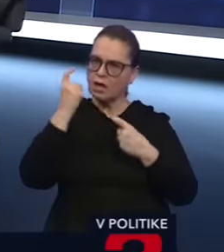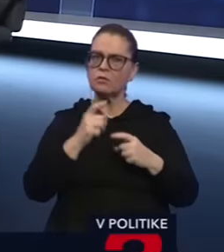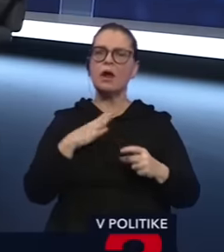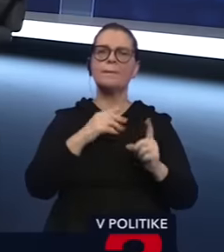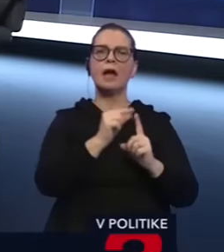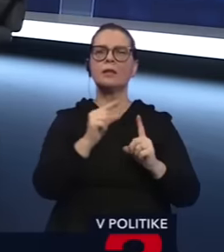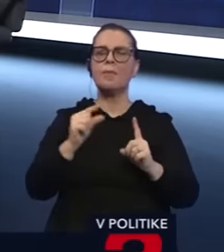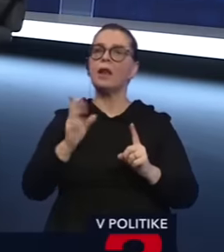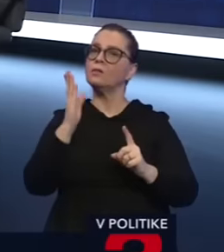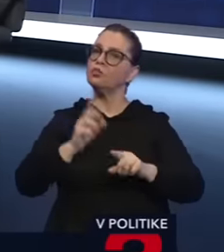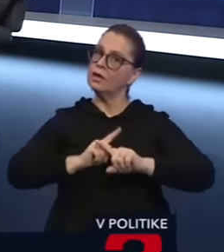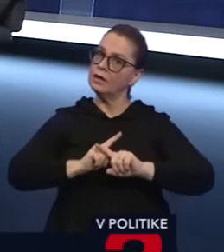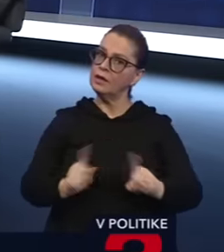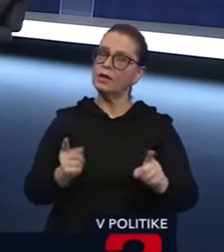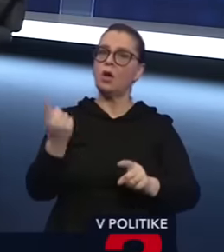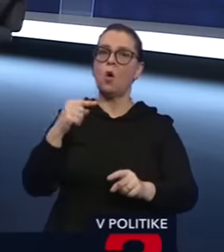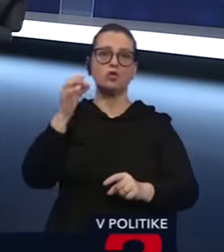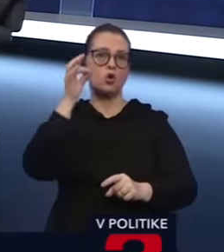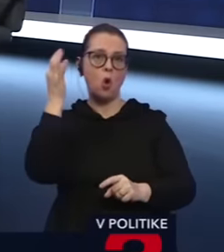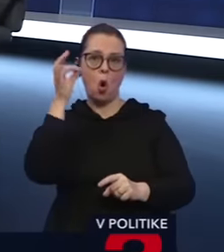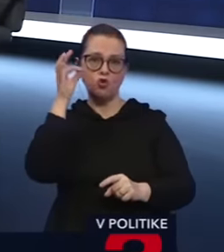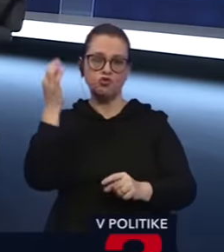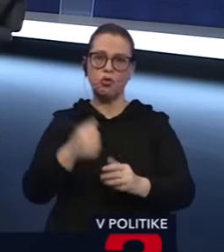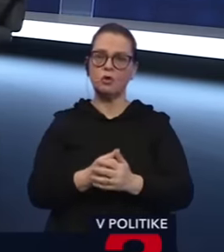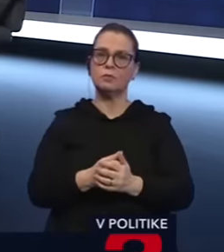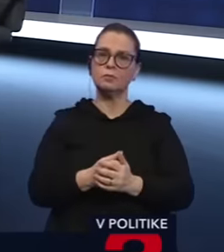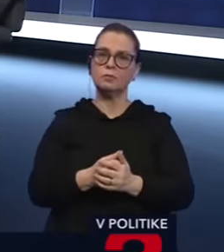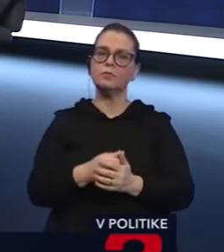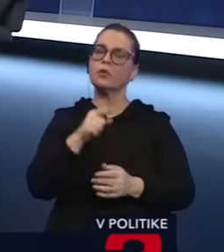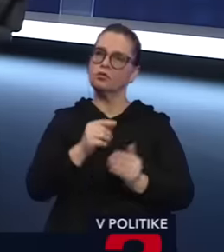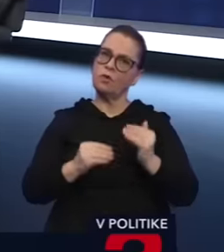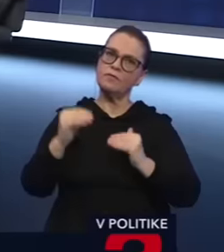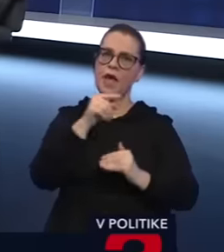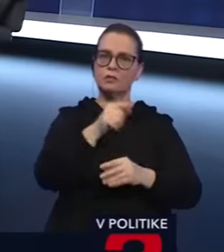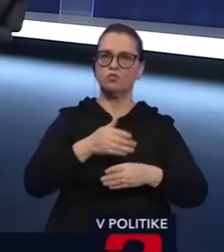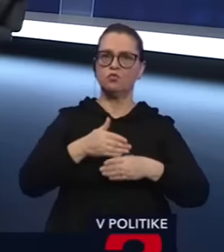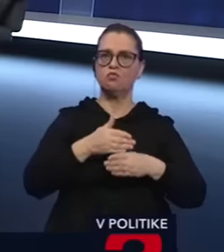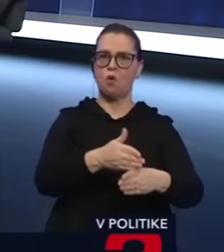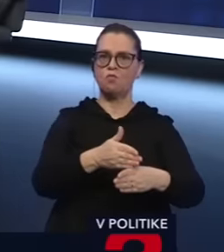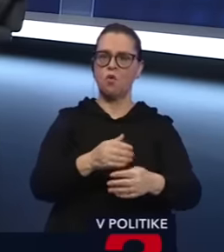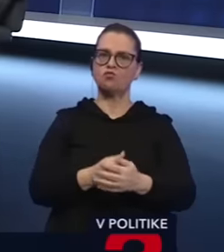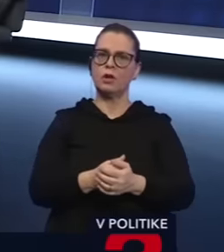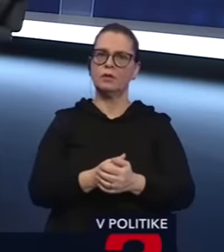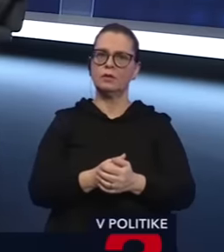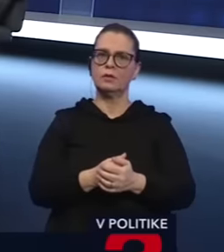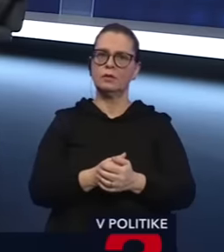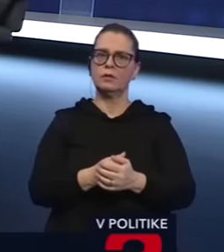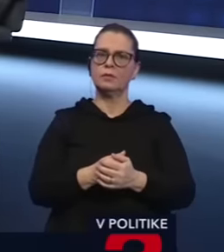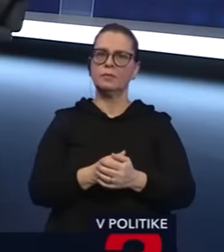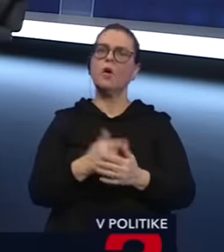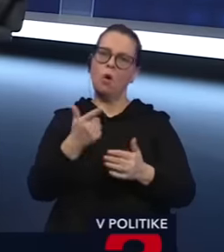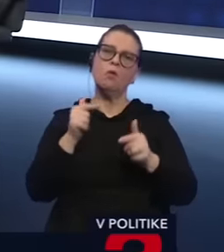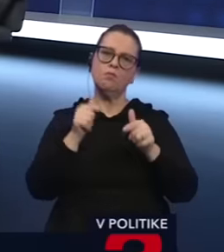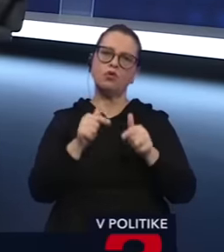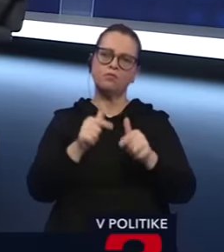vedieť jasne odrišovať od pána Korčoka, je to to, čo mu viac pomôže, prípadne pri tej debate o podpore pre druhým kolom.